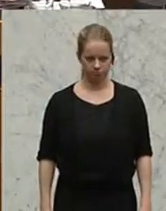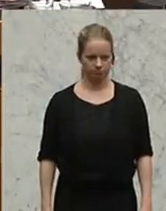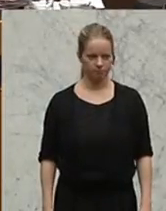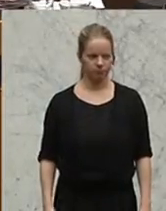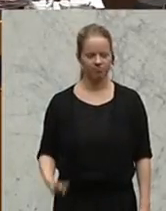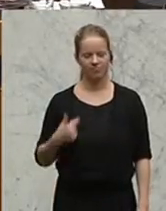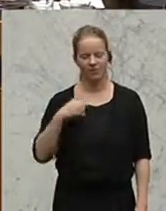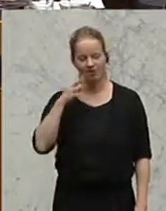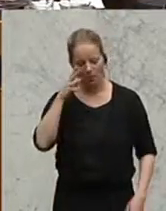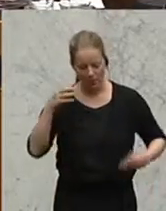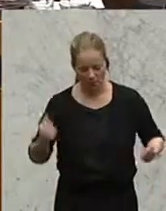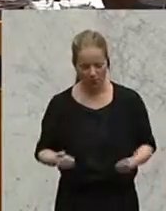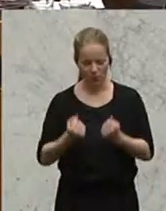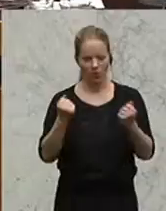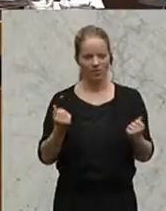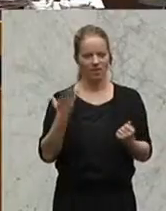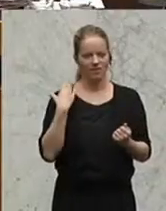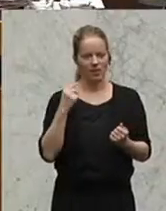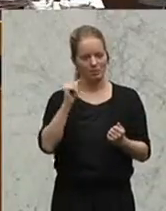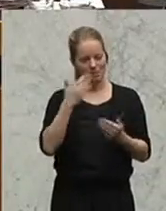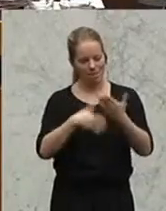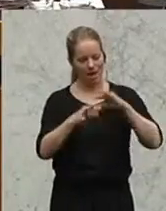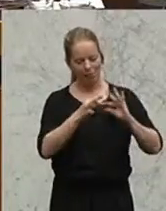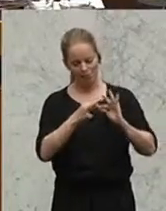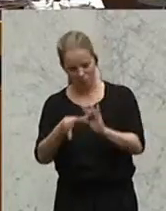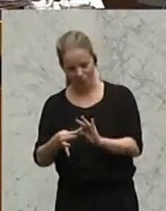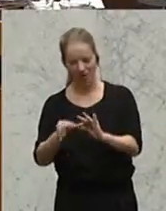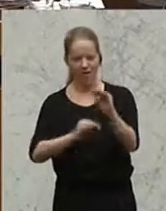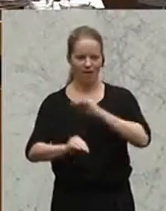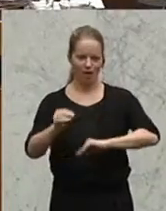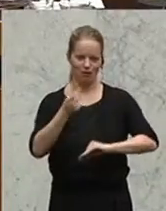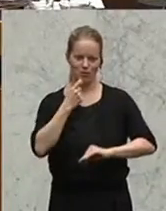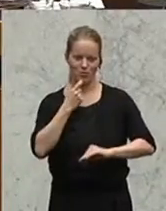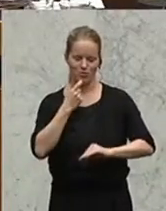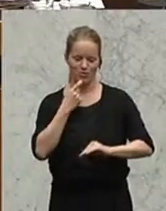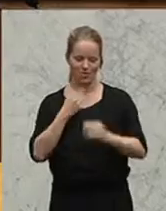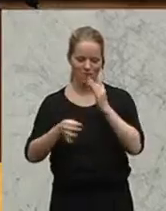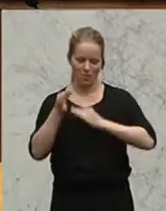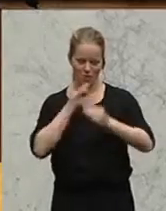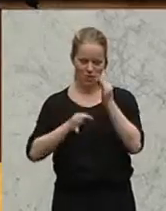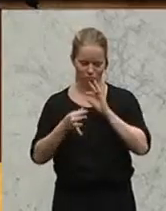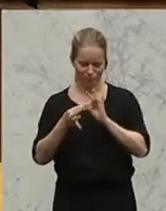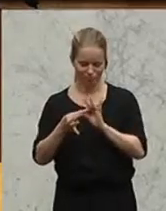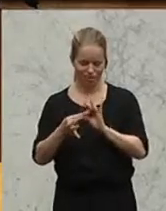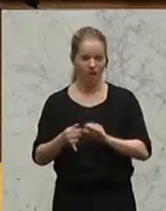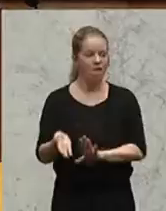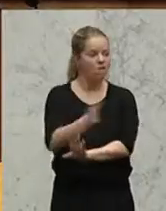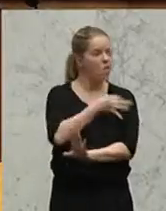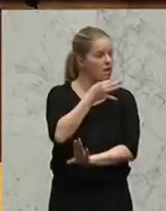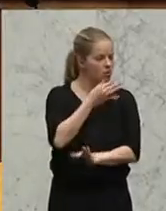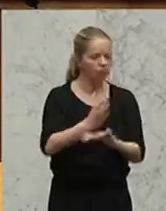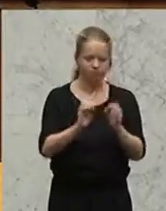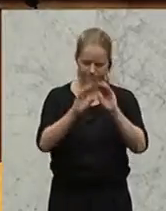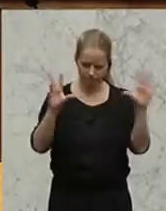Ich werde mich bemühen, wieder ein bisschen mehr auf den Verein für Konsumenteninformation einzugehen. Ich glaube, in den Vorreden ist schon deutlich geworden, wie wichtig dieser Verein